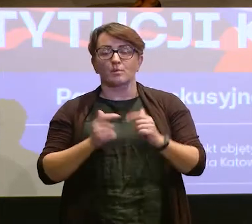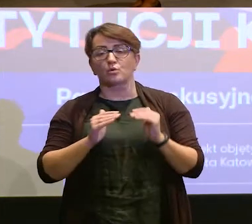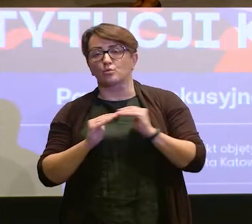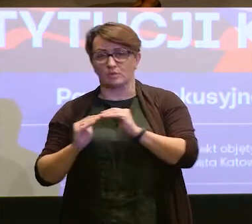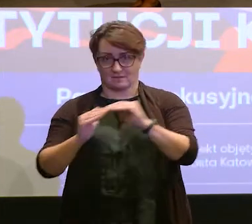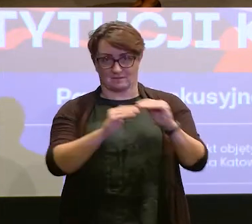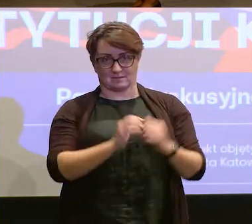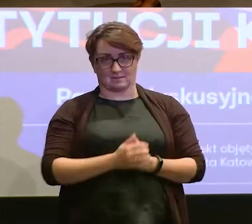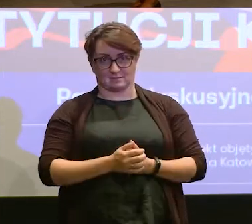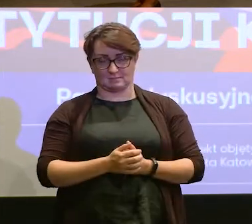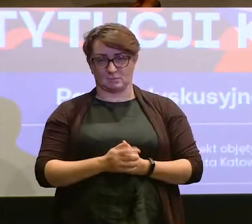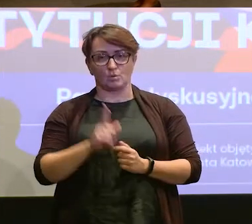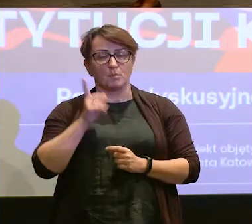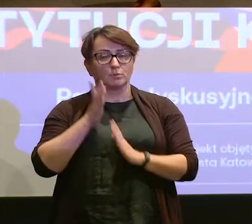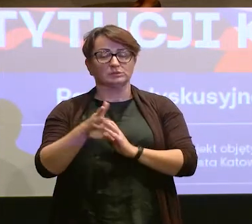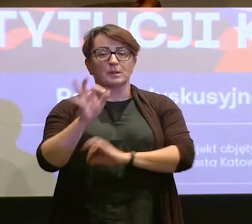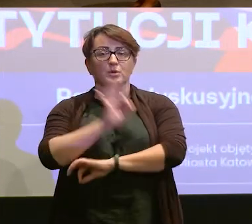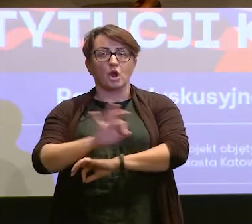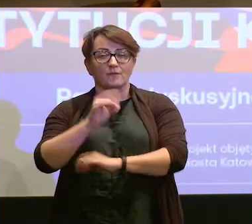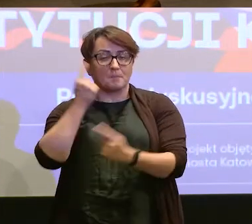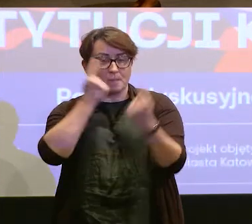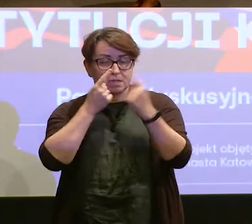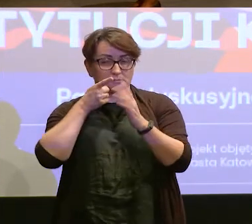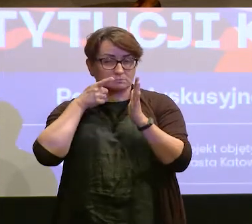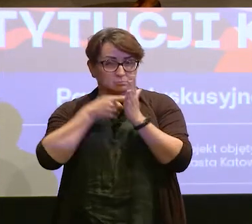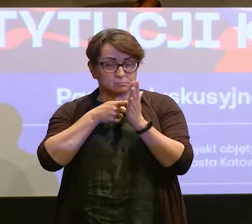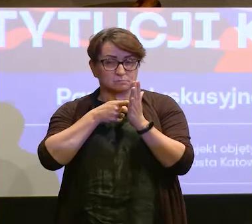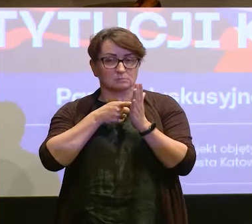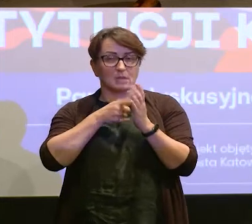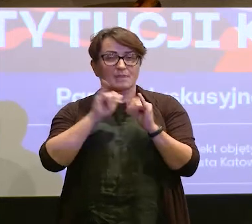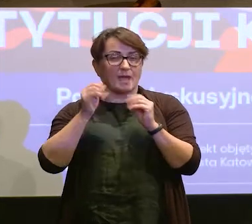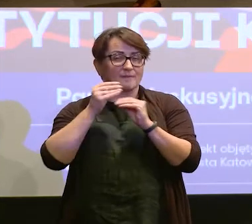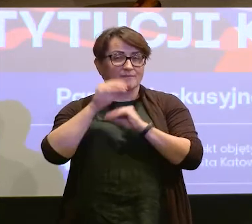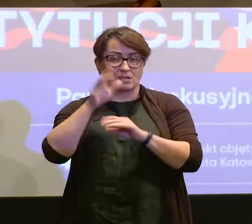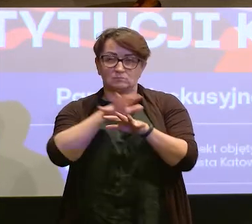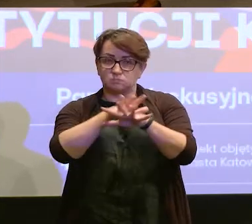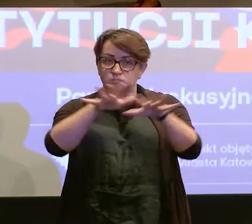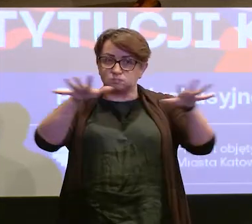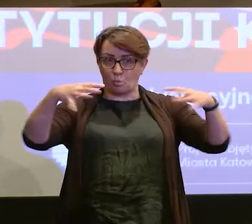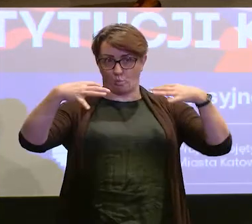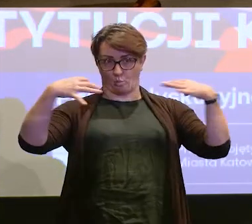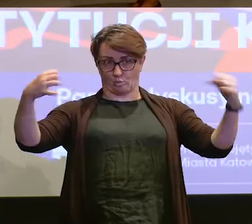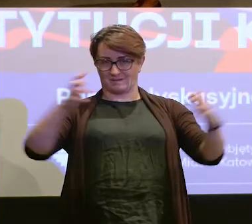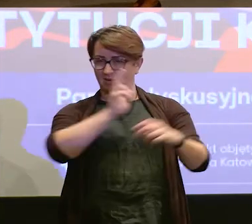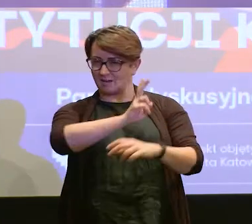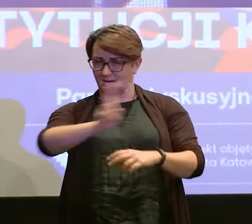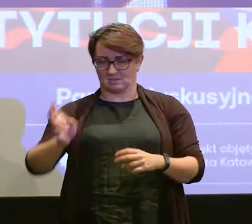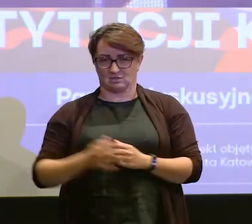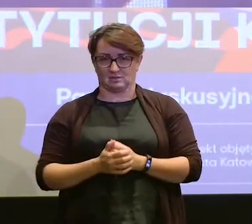uniwersalnie, zaprojektować z myślą o jak najszerszej grupie odbiorców.